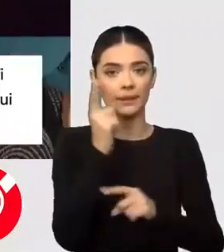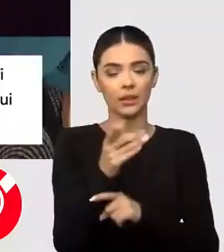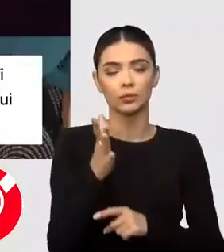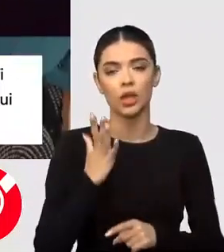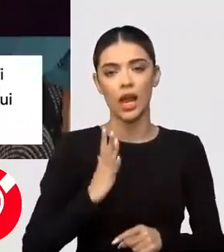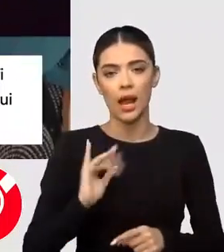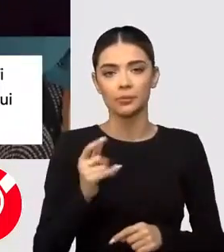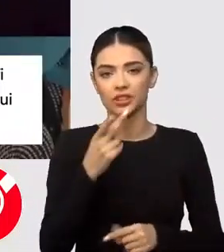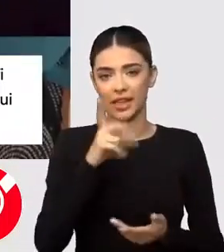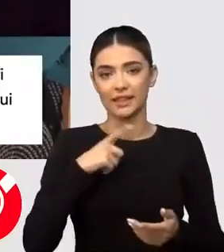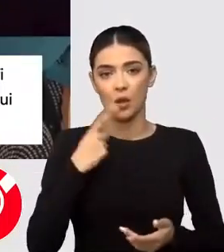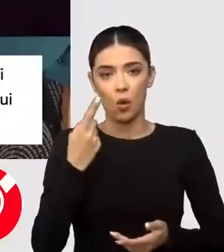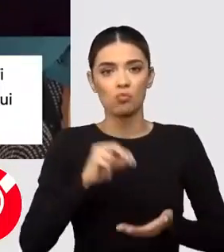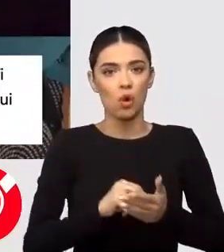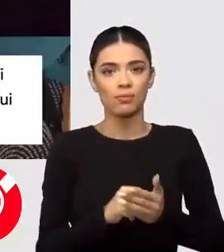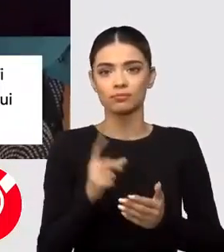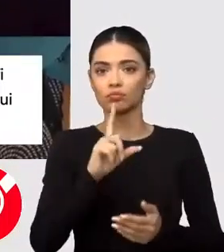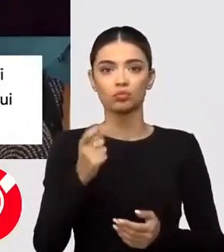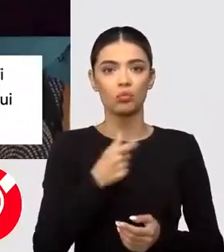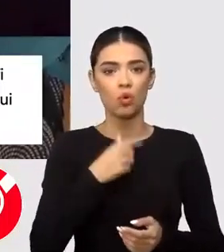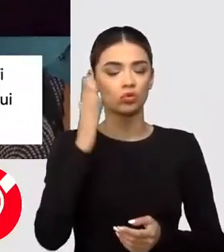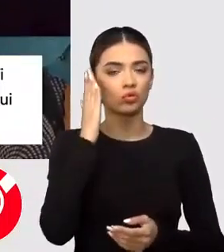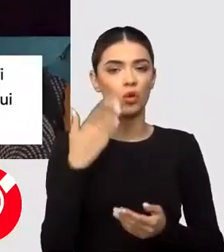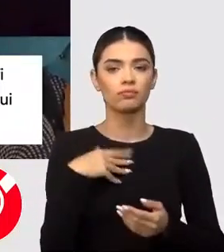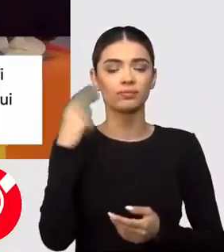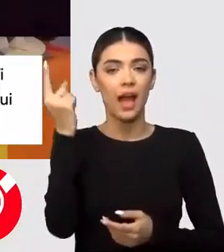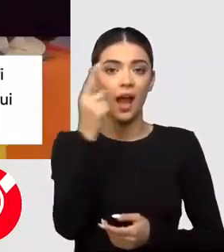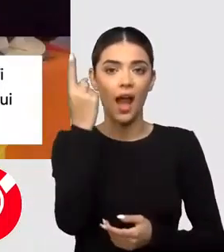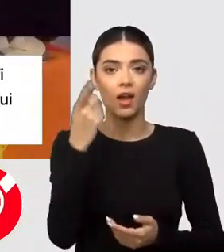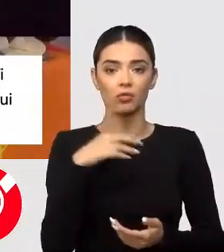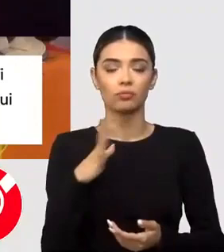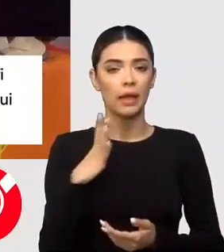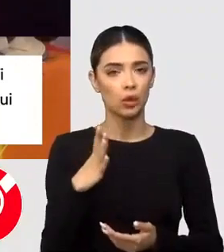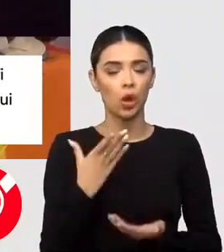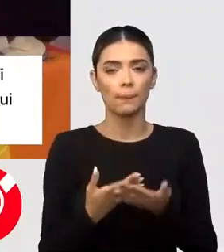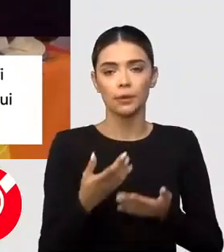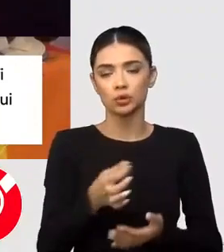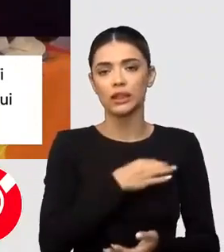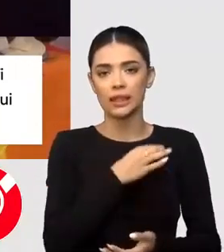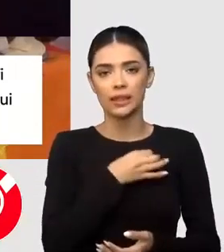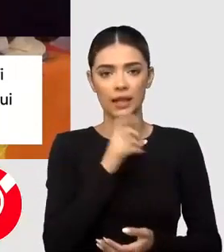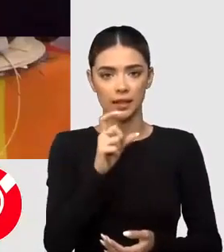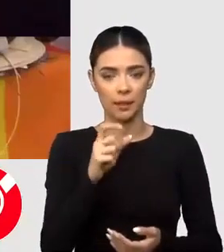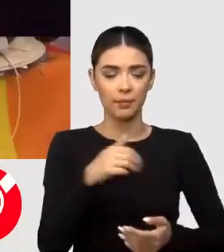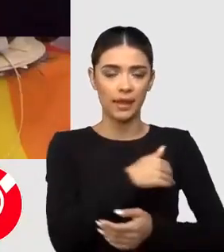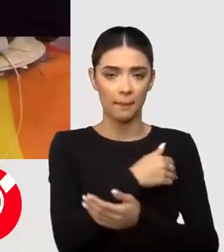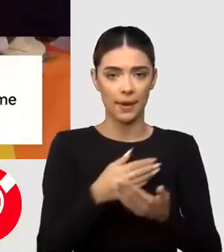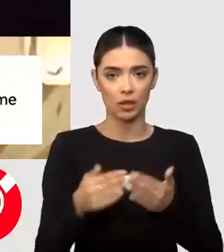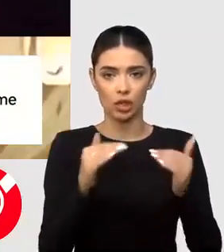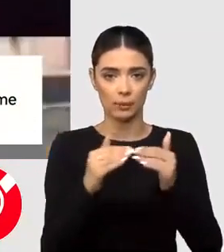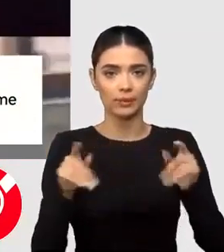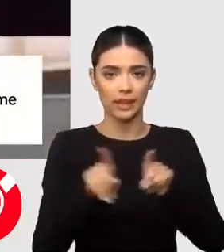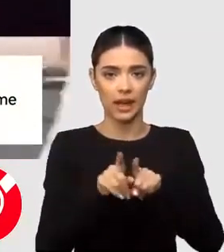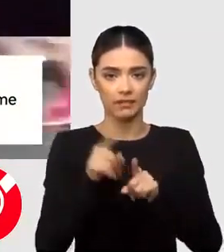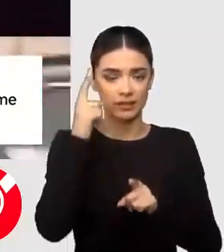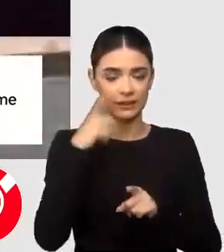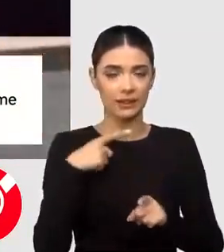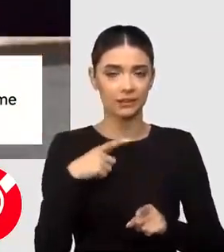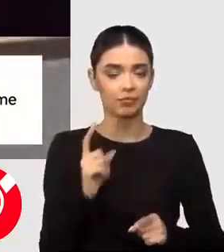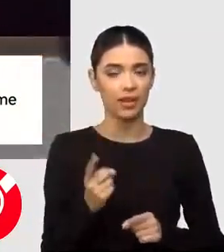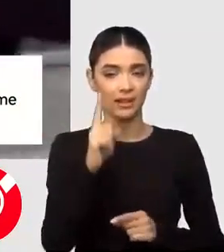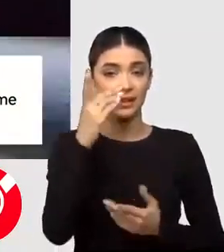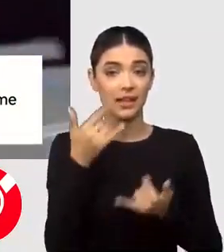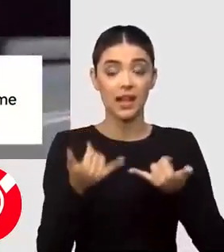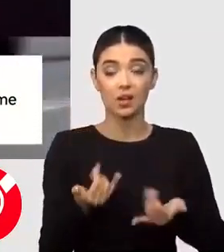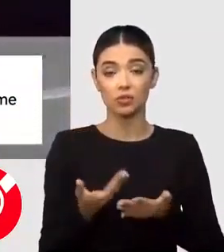odihnești și aici e problema, nu mai poți să dormi cu aerul condiționat. Temperaturile minime vor fi de asemenea foarte ridicate în